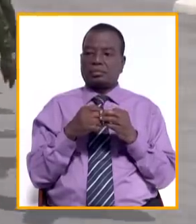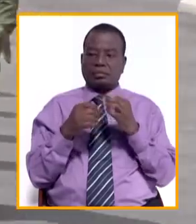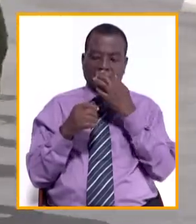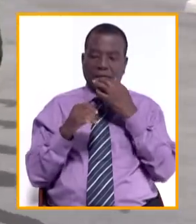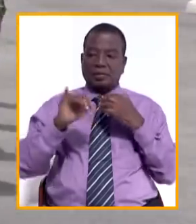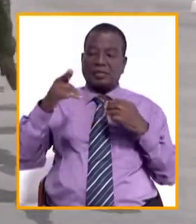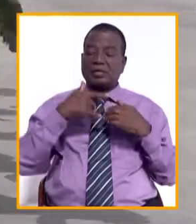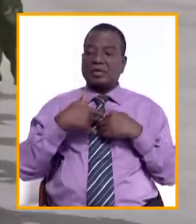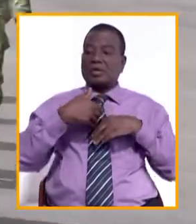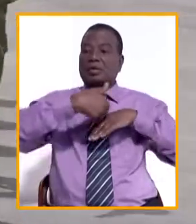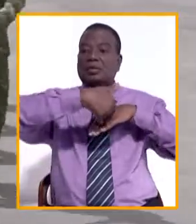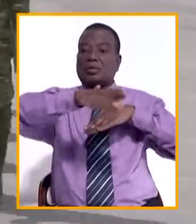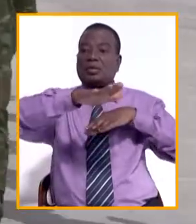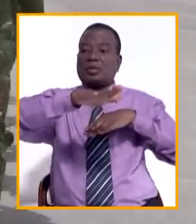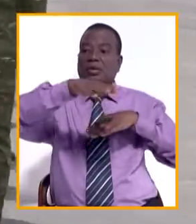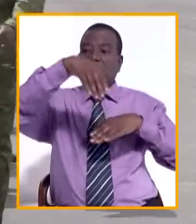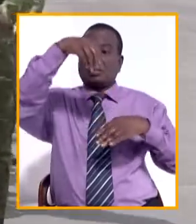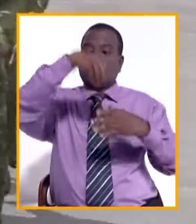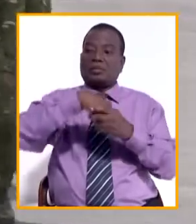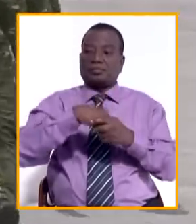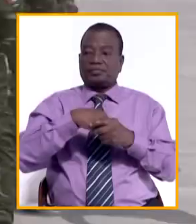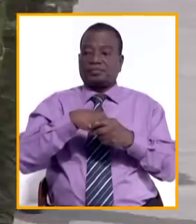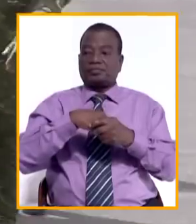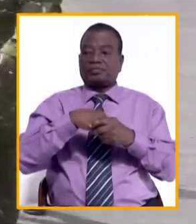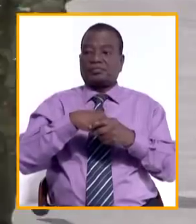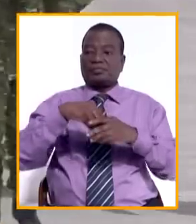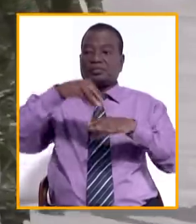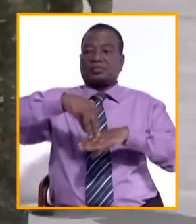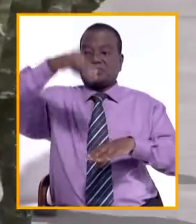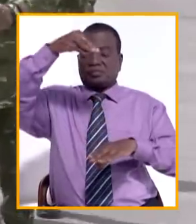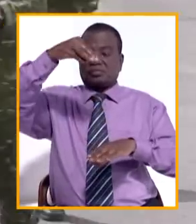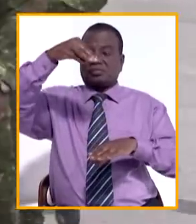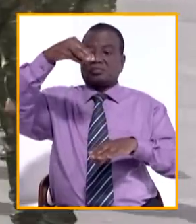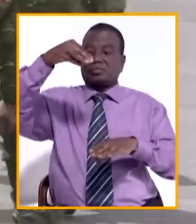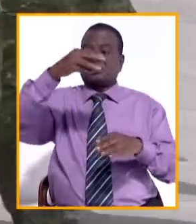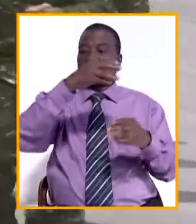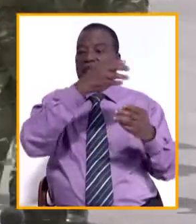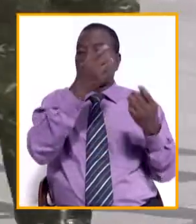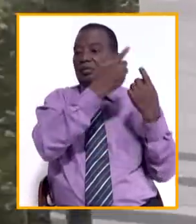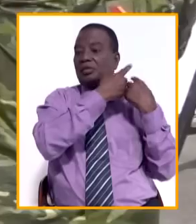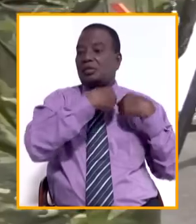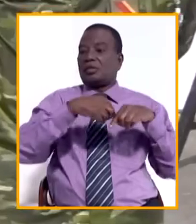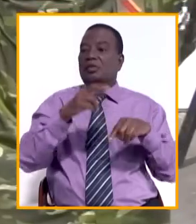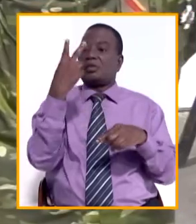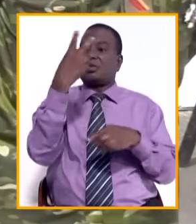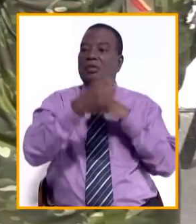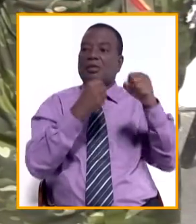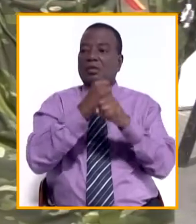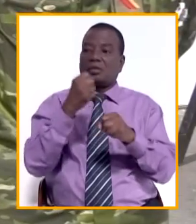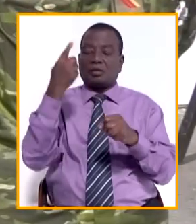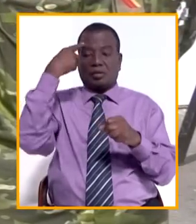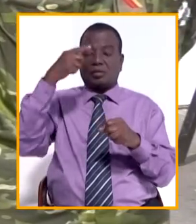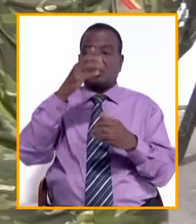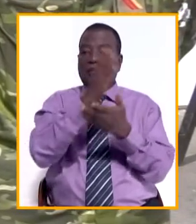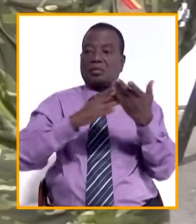Ils étaient déployés dans la localité de Tombouctou, Mofti, Gao et Bamako depuis plus de deux ans pour certains, un an